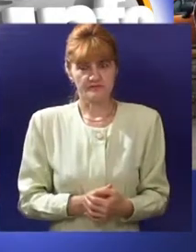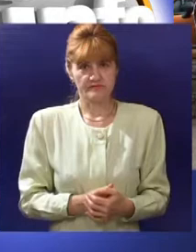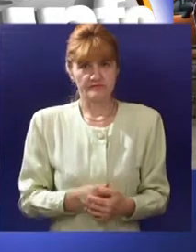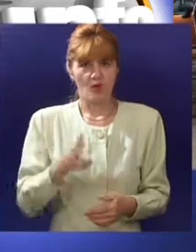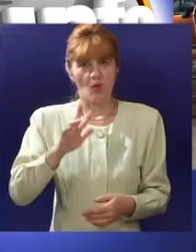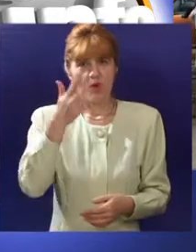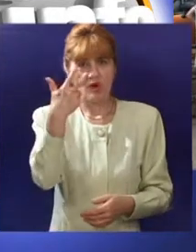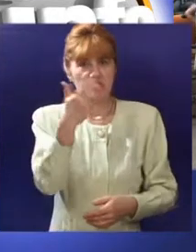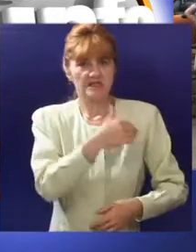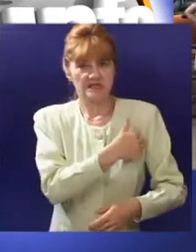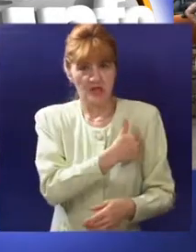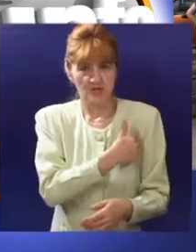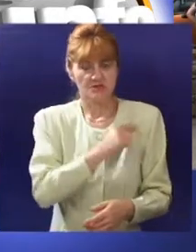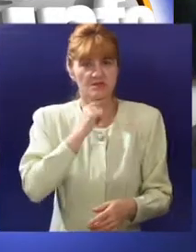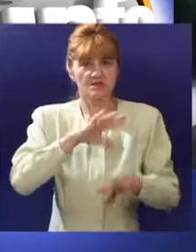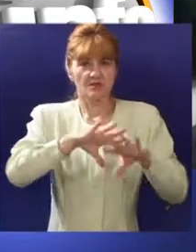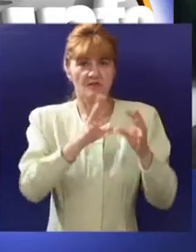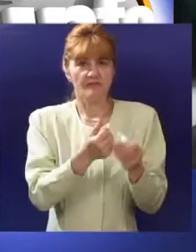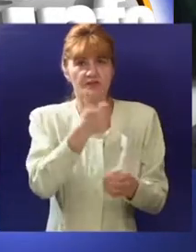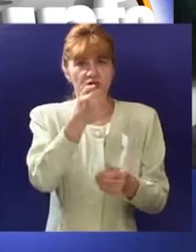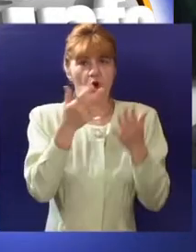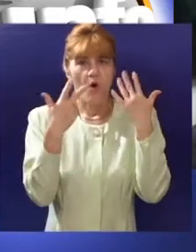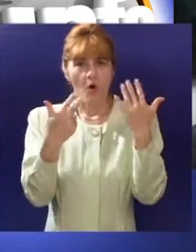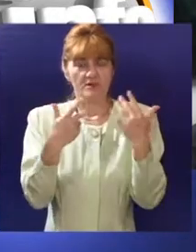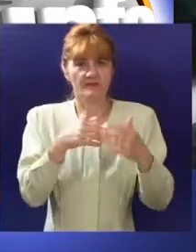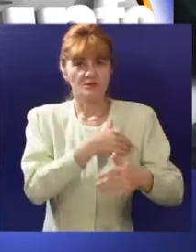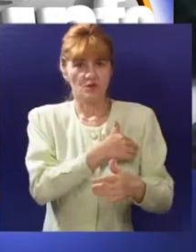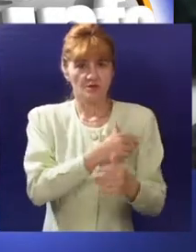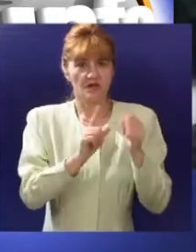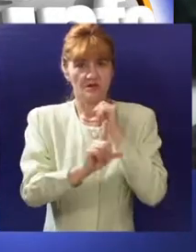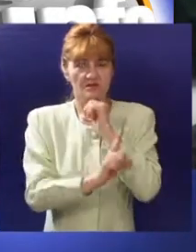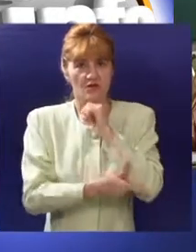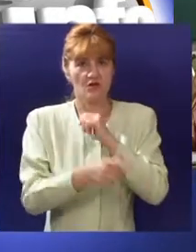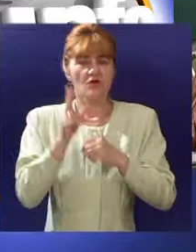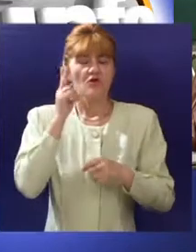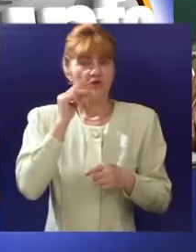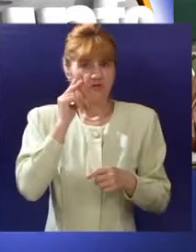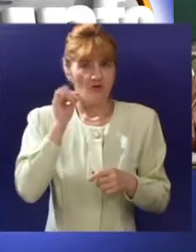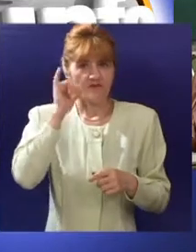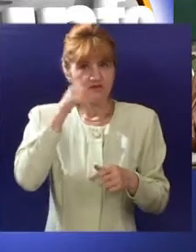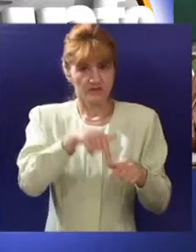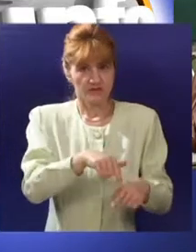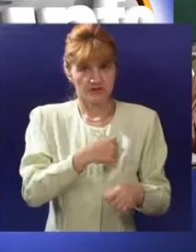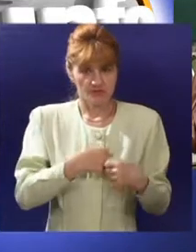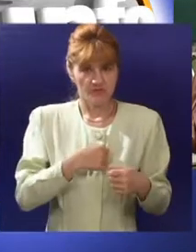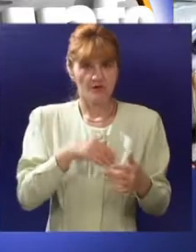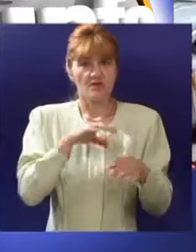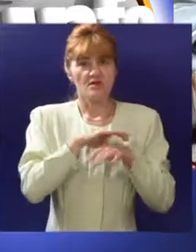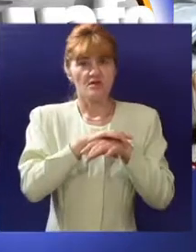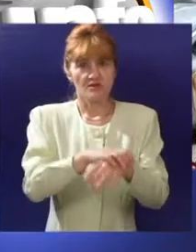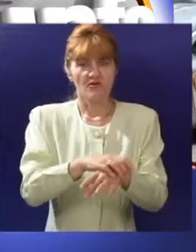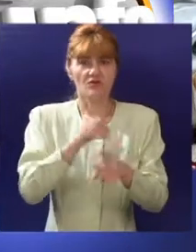Tridesetak studenata iz Subotice i nešto preko 180 studenata iz Novog Sada sa druge godine master studija ekonomskog fakulteta